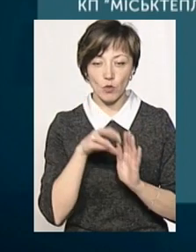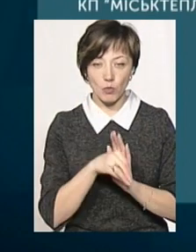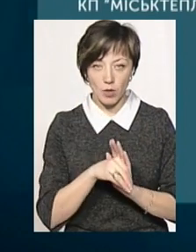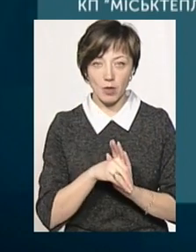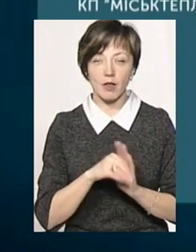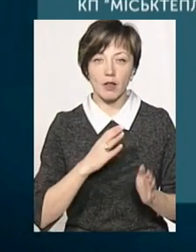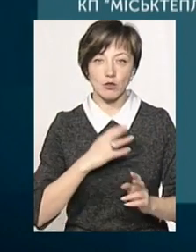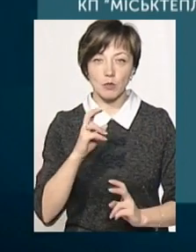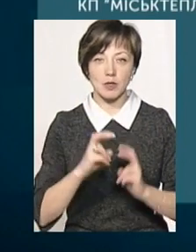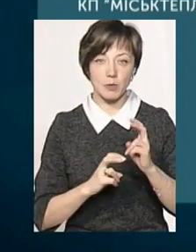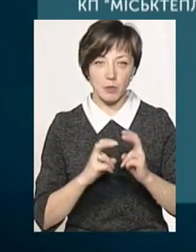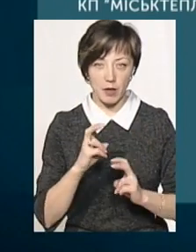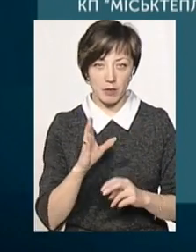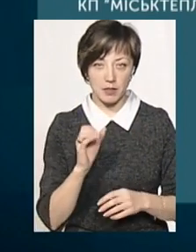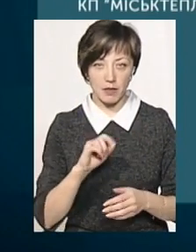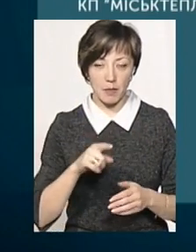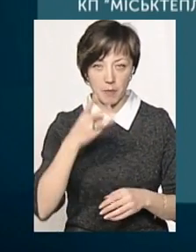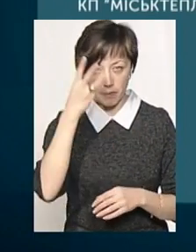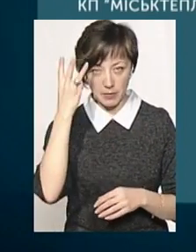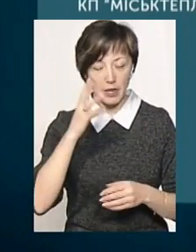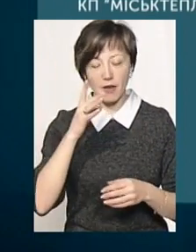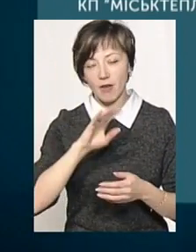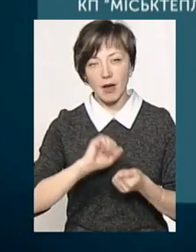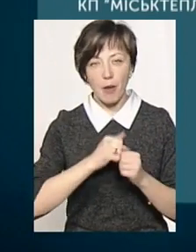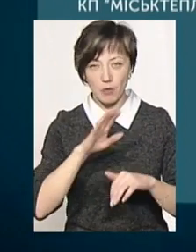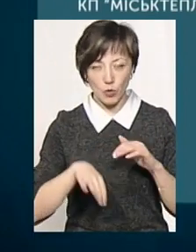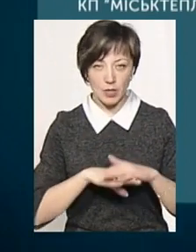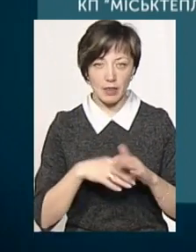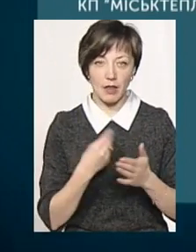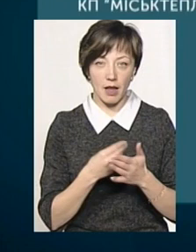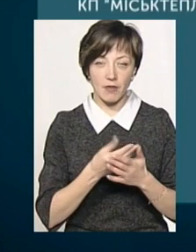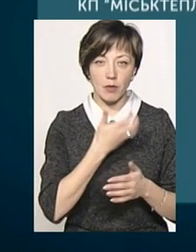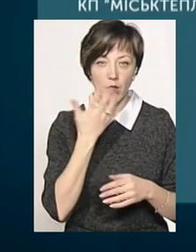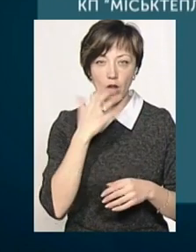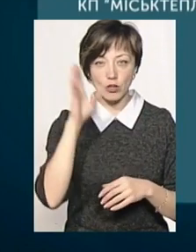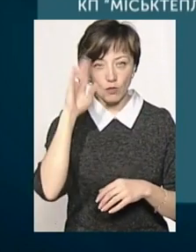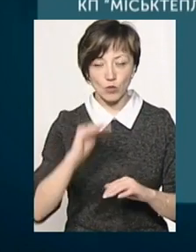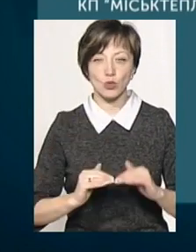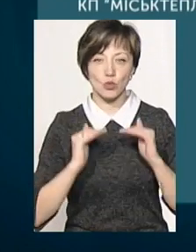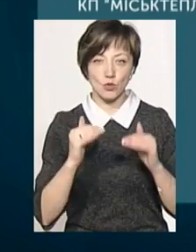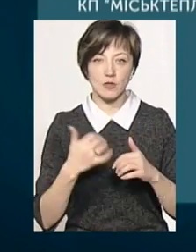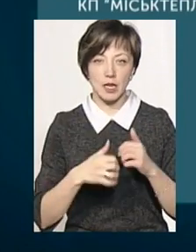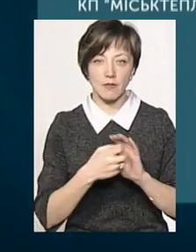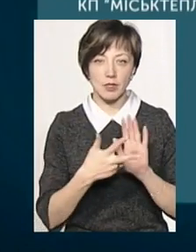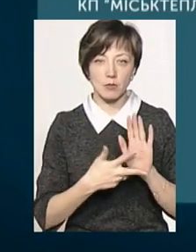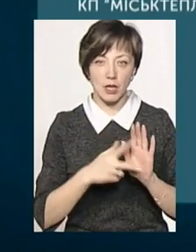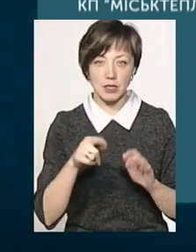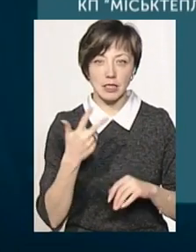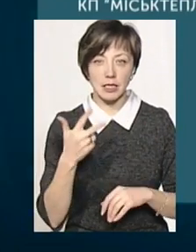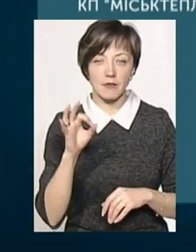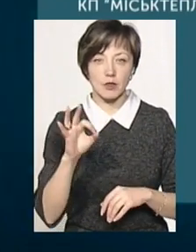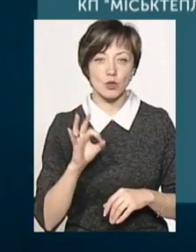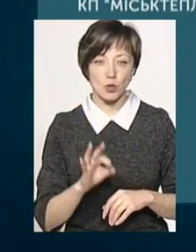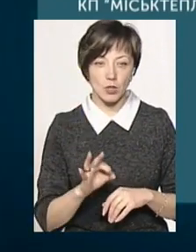комунального підприємства теплопостачання нашого міста. Для населення нашого міста тарифи на тепло і гарячу воду зростуть в середньому на 18,3